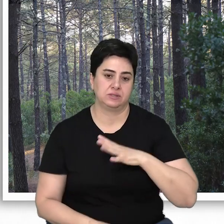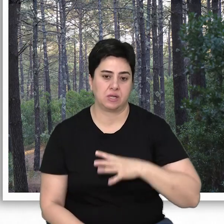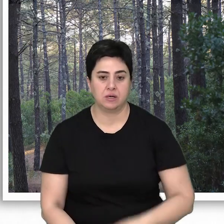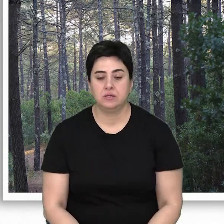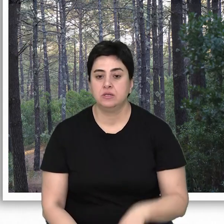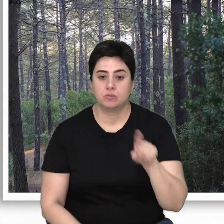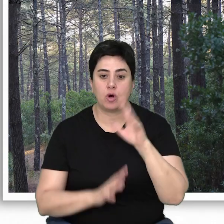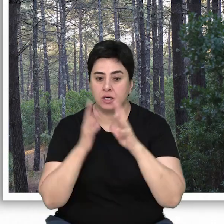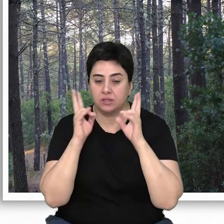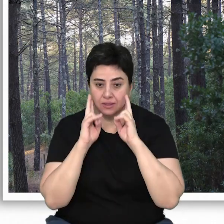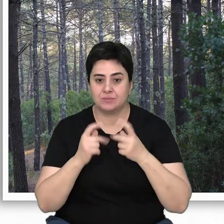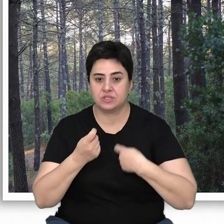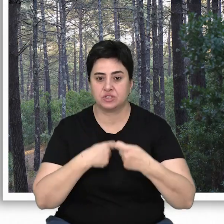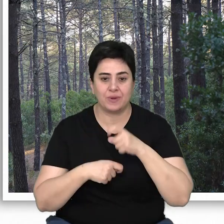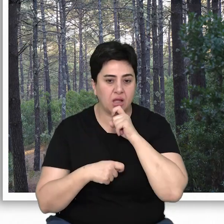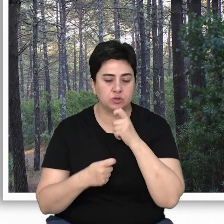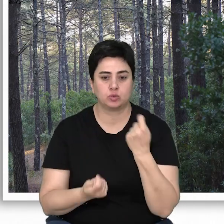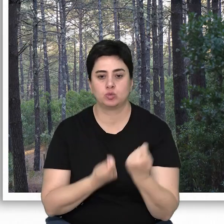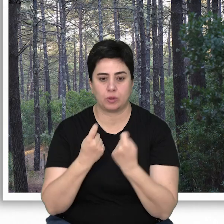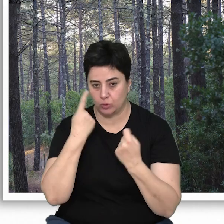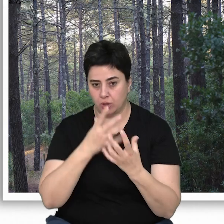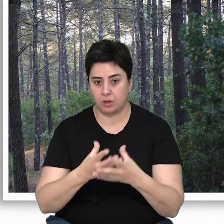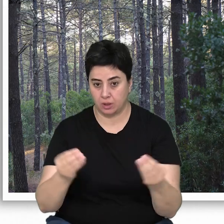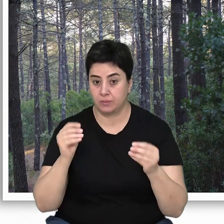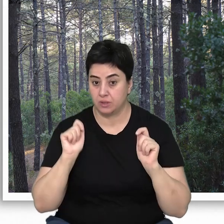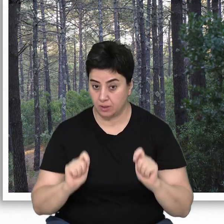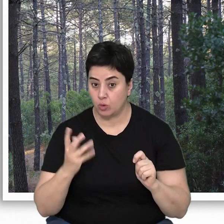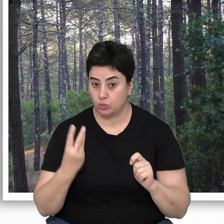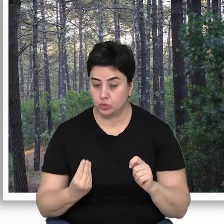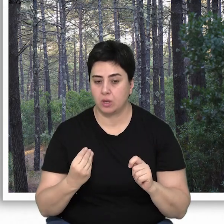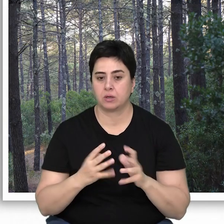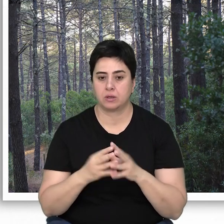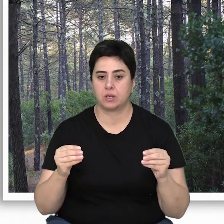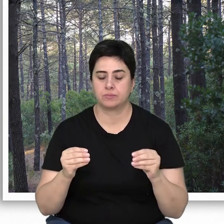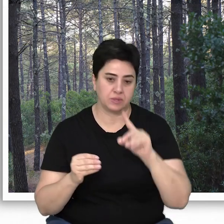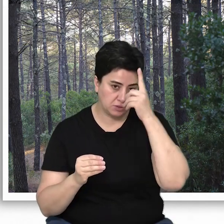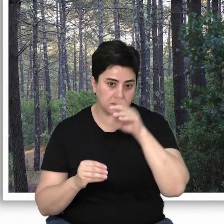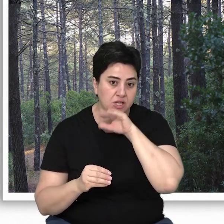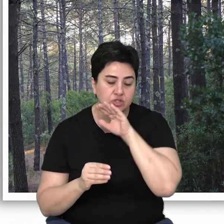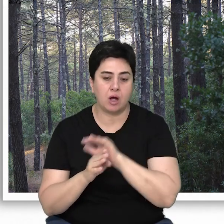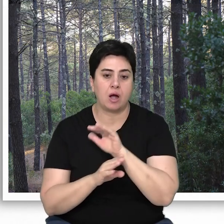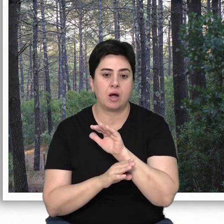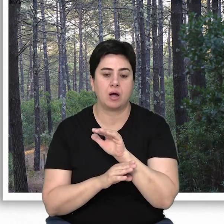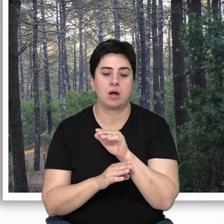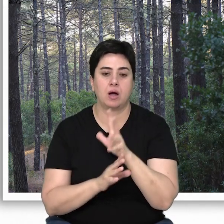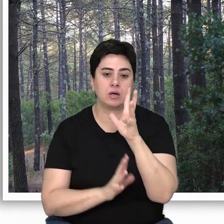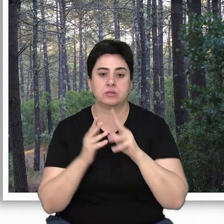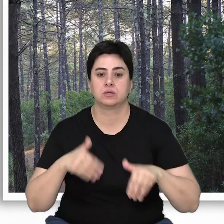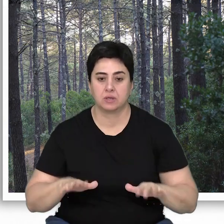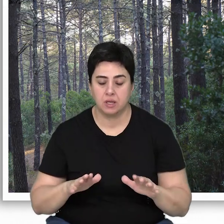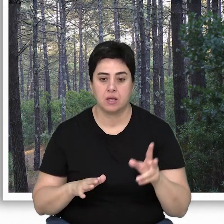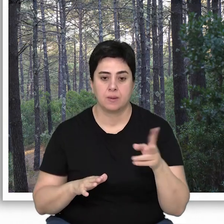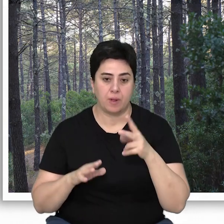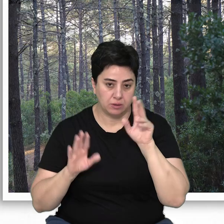Bu ağaçlar temiz işletme denen yanlış uygulamalarla ortadan kaldırılırsa yok olan sadece yaşlı ağaçlar değil,